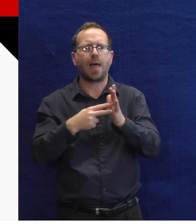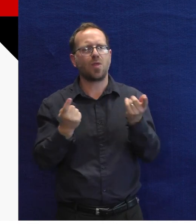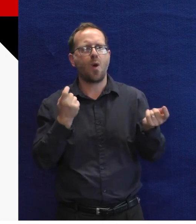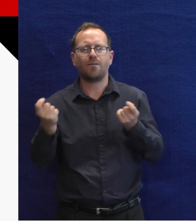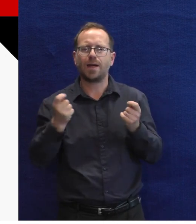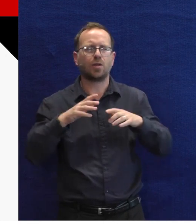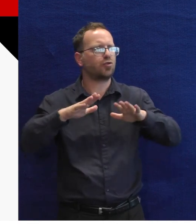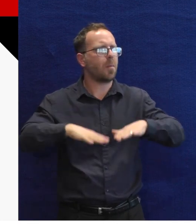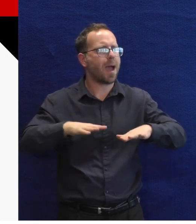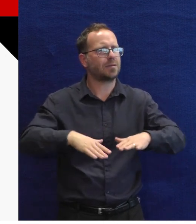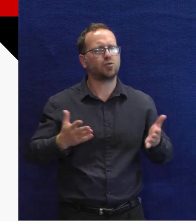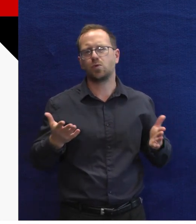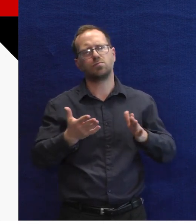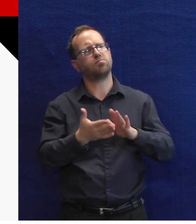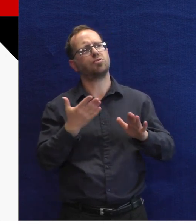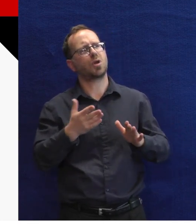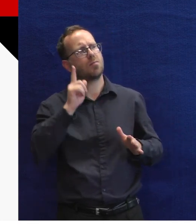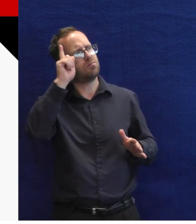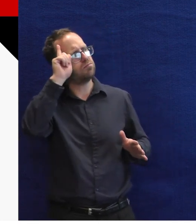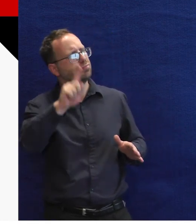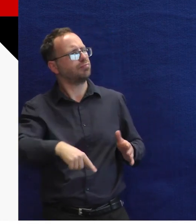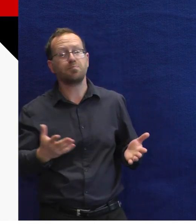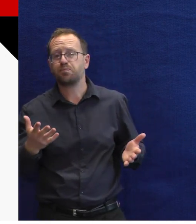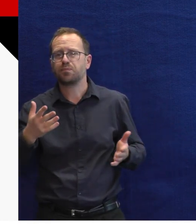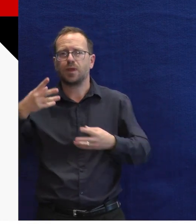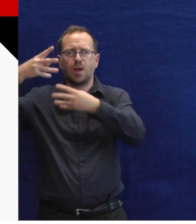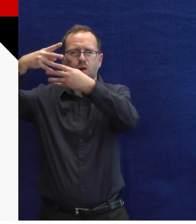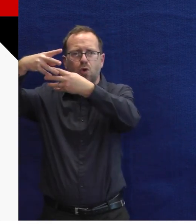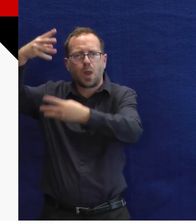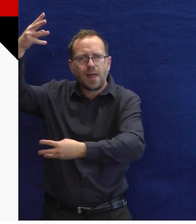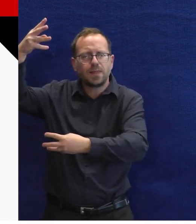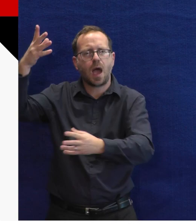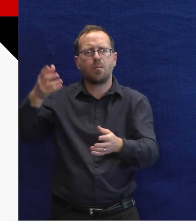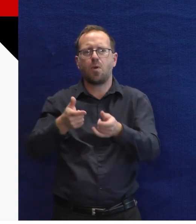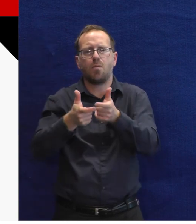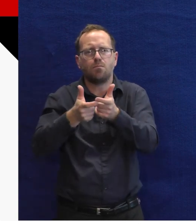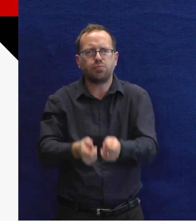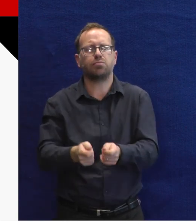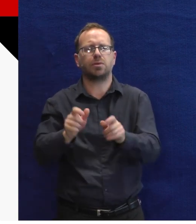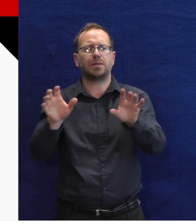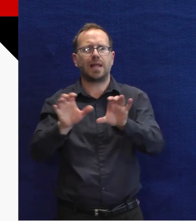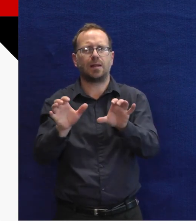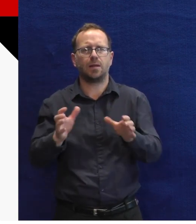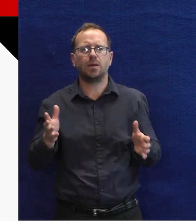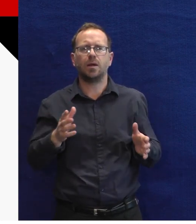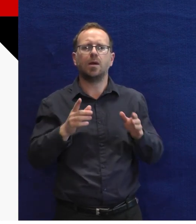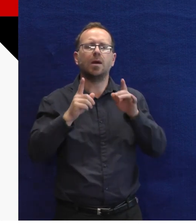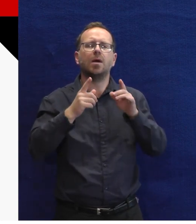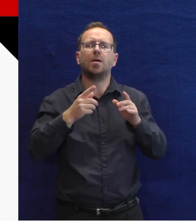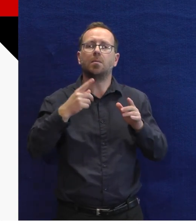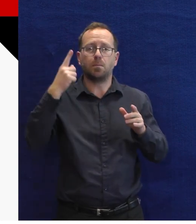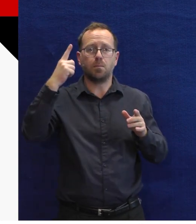bych mohl začít ovládat nějakou domácnost, jak byste třeba říkali, nevím, spust nebo stáhní roletu nebo něco takového.